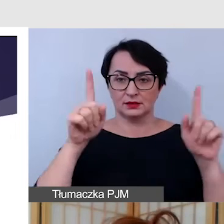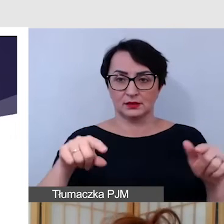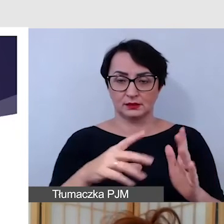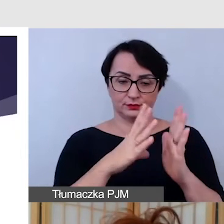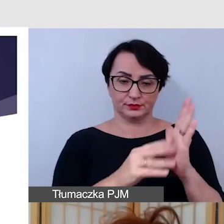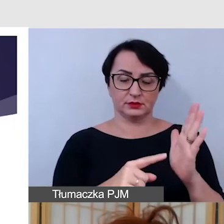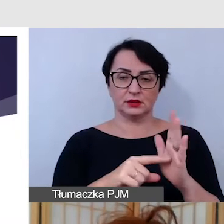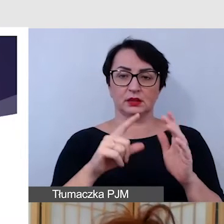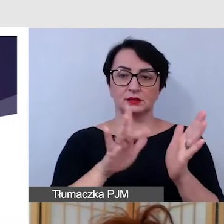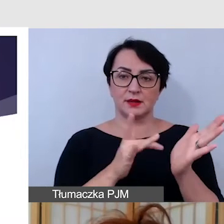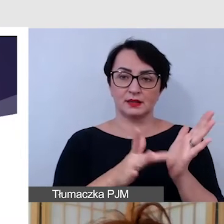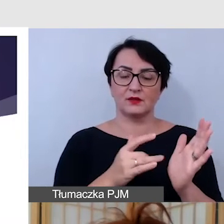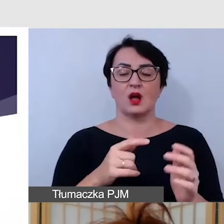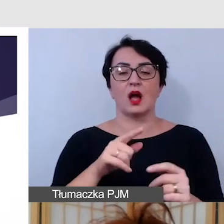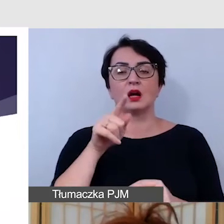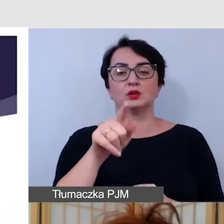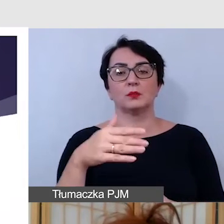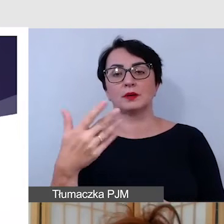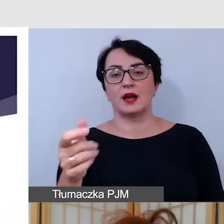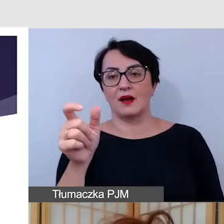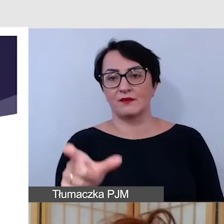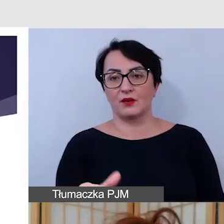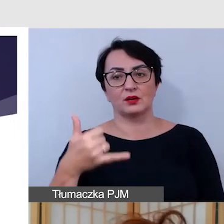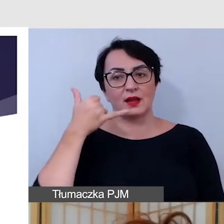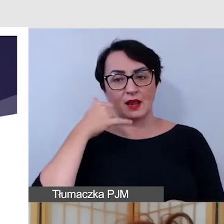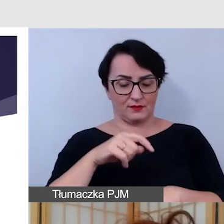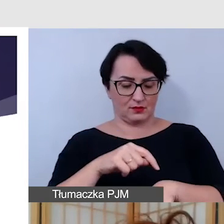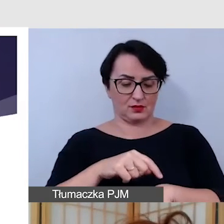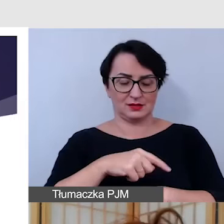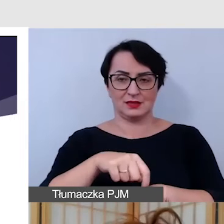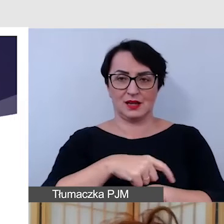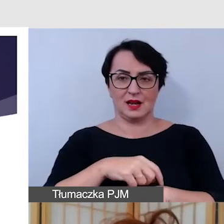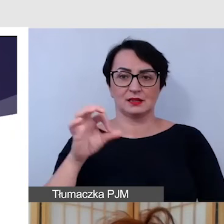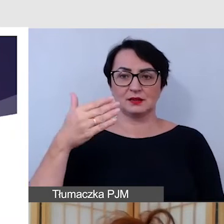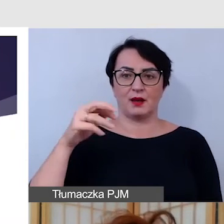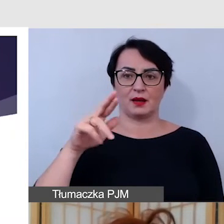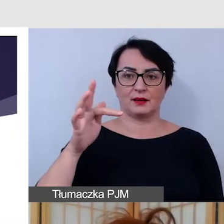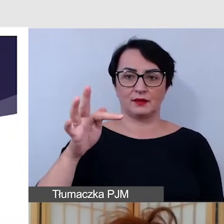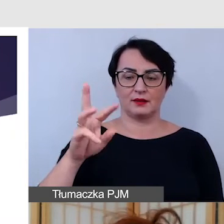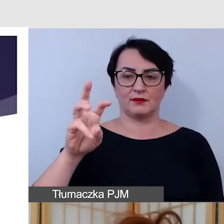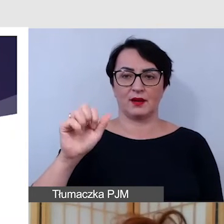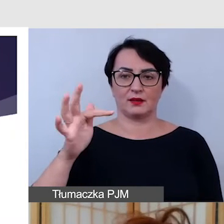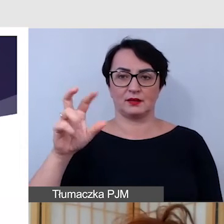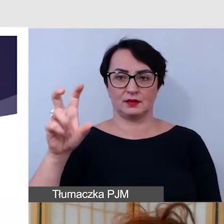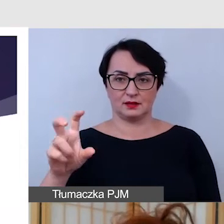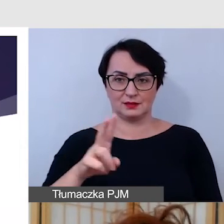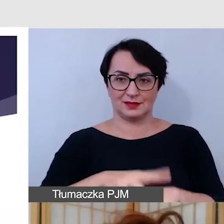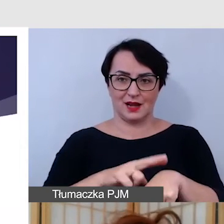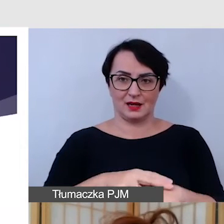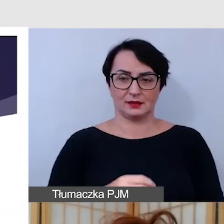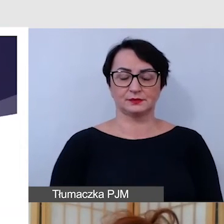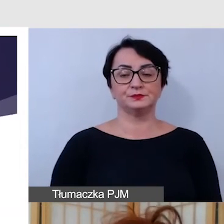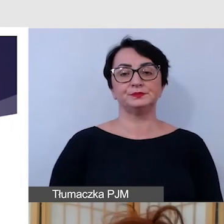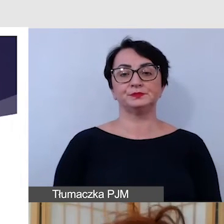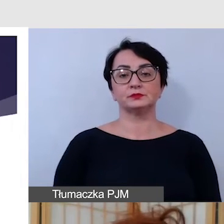a na końcu po prawej stronie jest przykład smartwatcha. Także w ten sposób starajmy się wprowadzać naszych uczestników